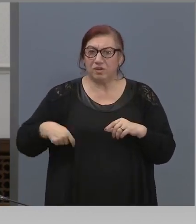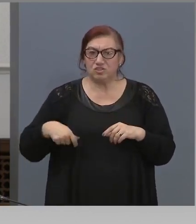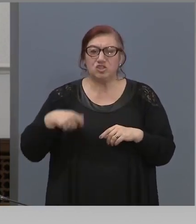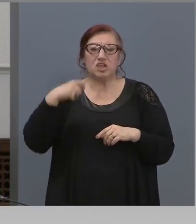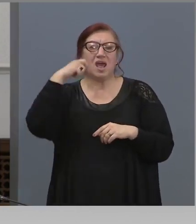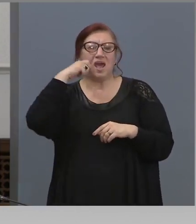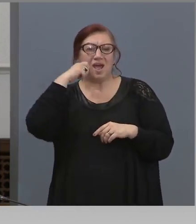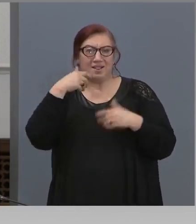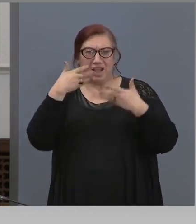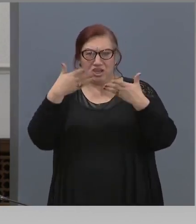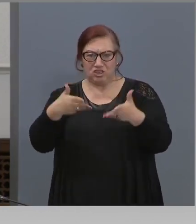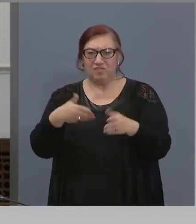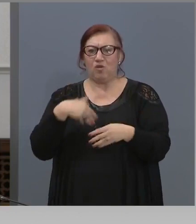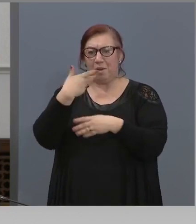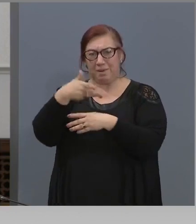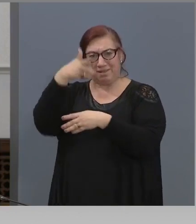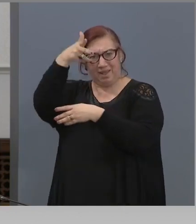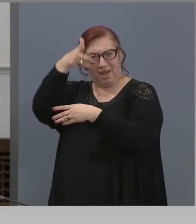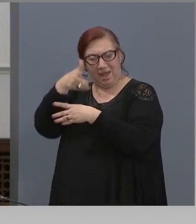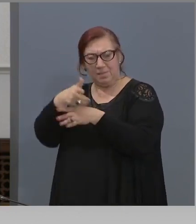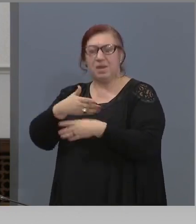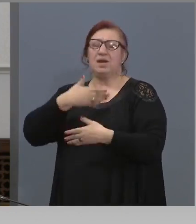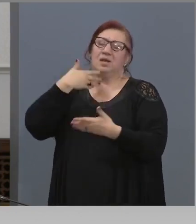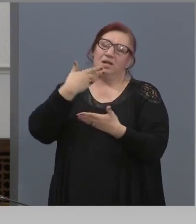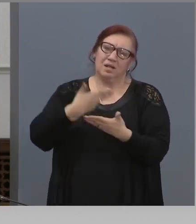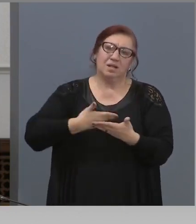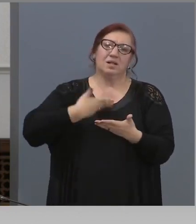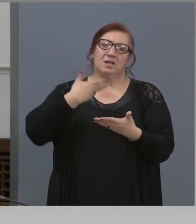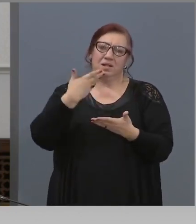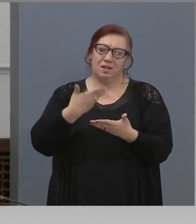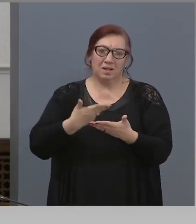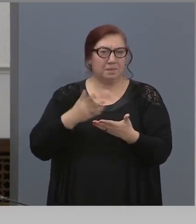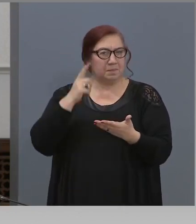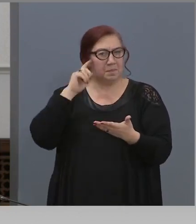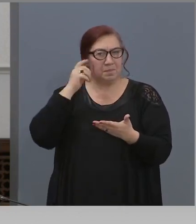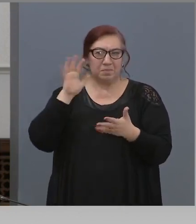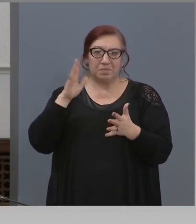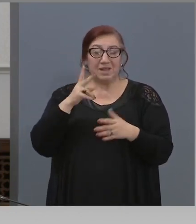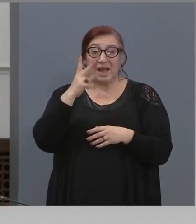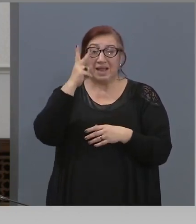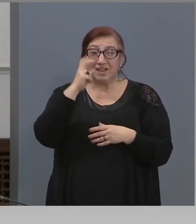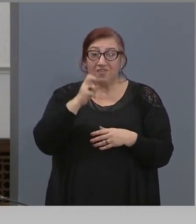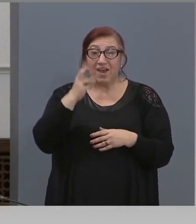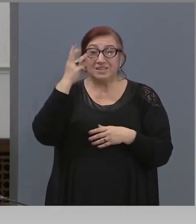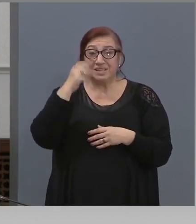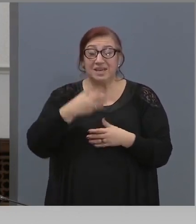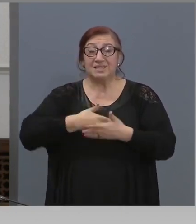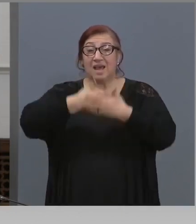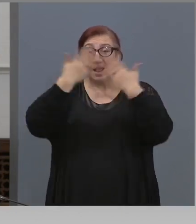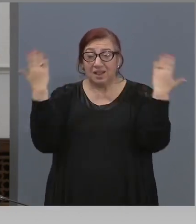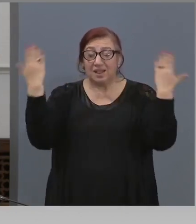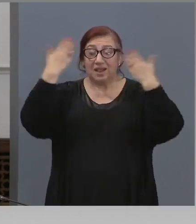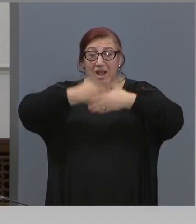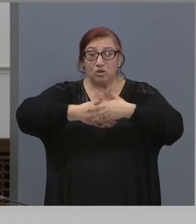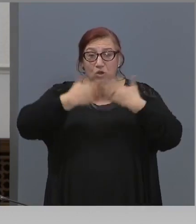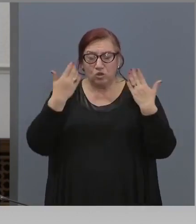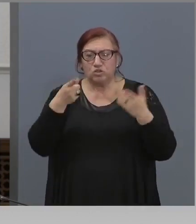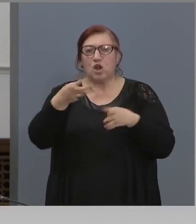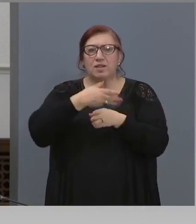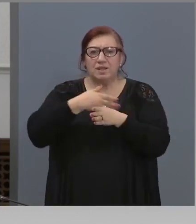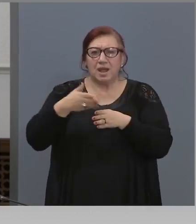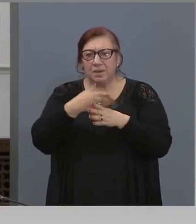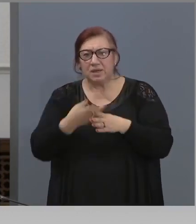живите им включвани, това са сигурно 20-30 дена нощи, 10-15, това е непрекъснато.